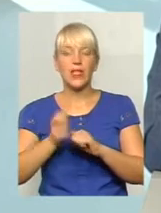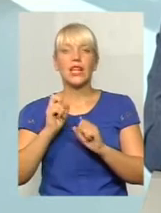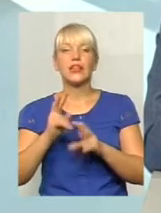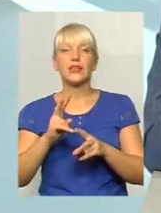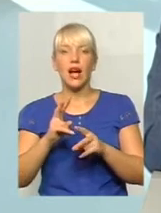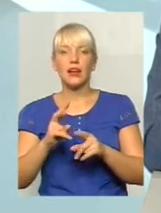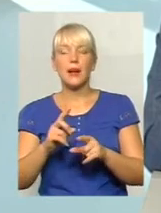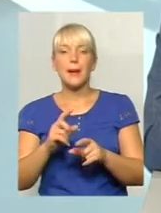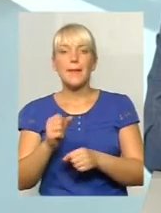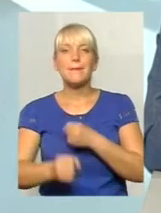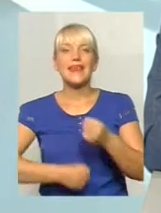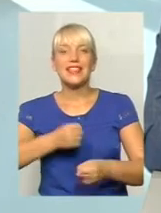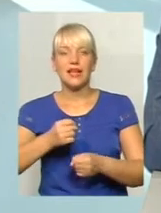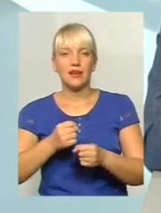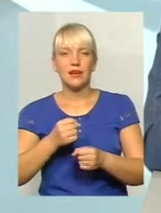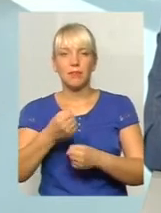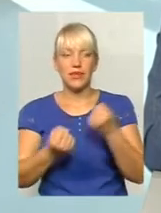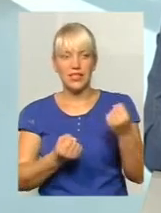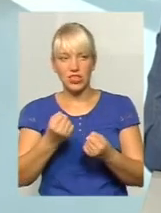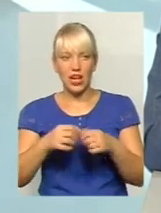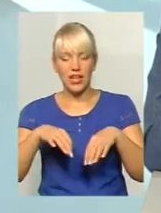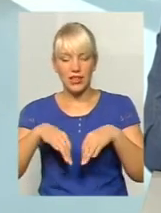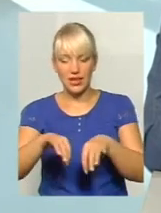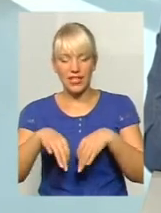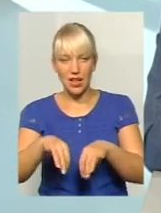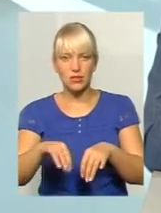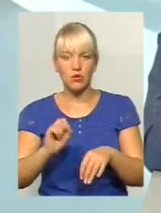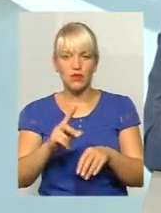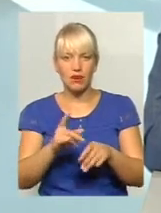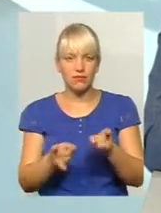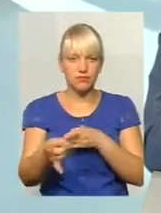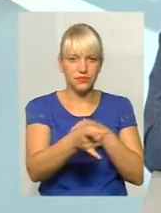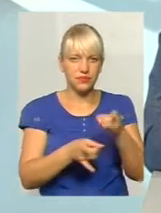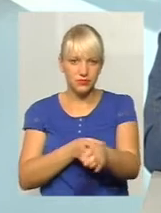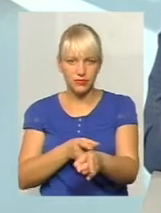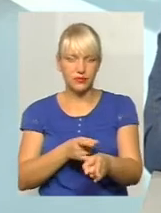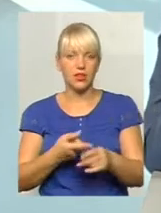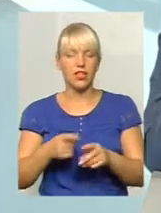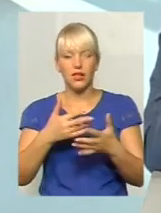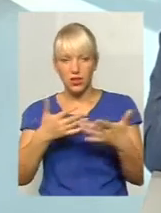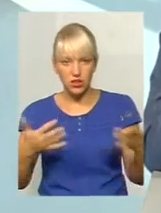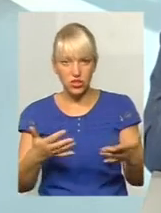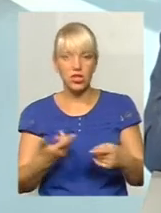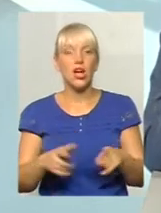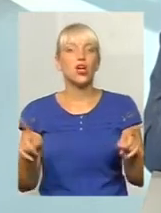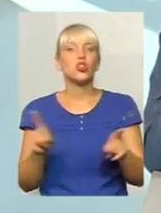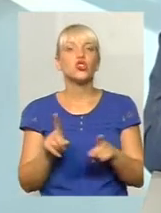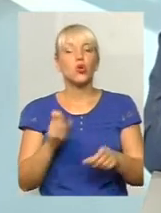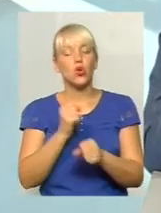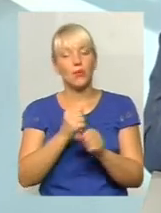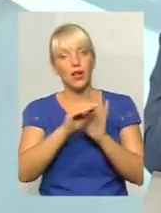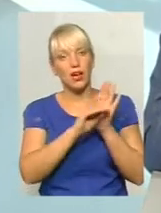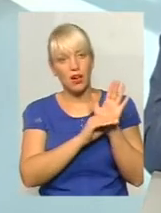під'їжджає транспорт, як друг попередругом стає, маршрутне таксі і інше. Що робиться? Графіком.